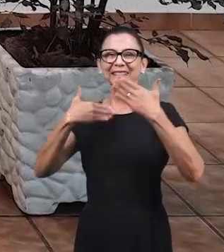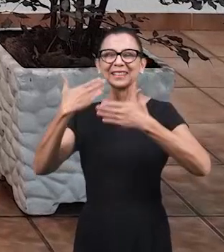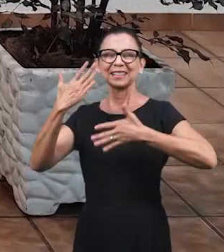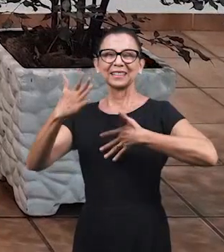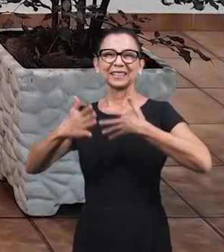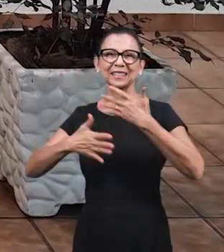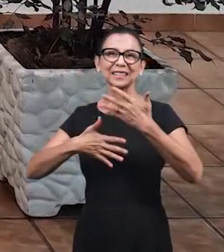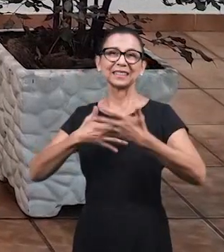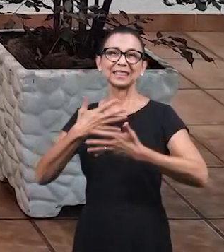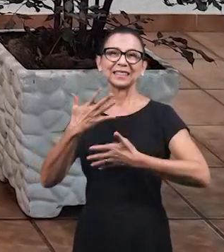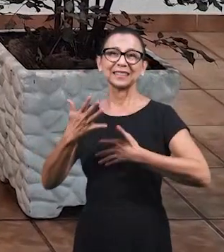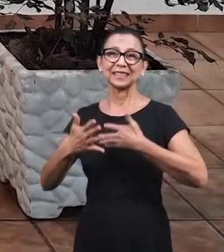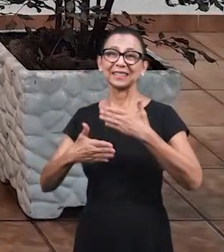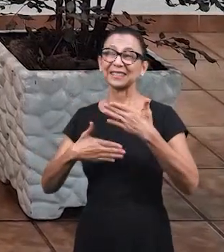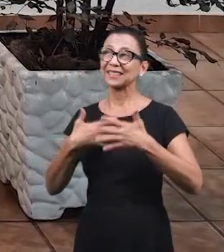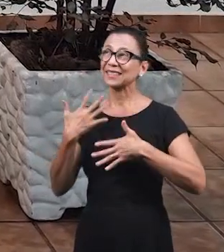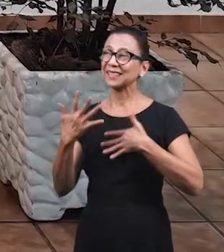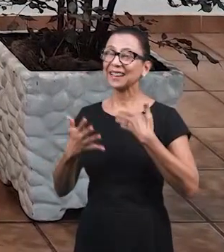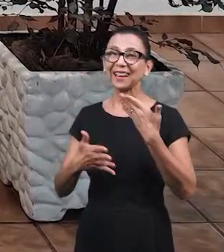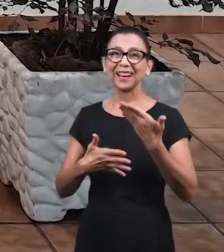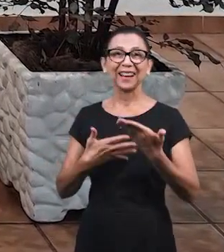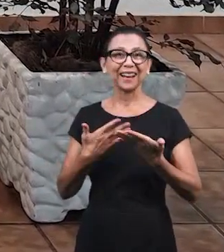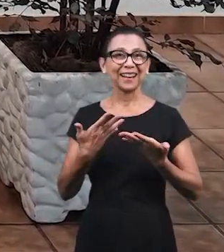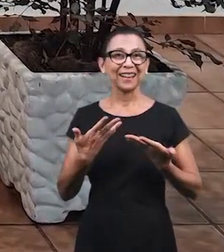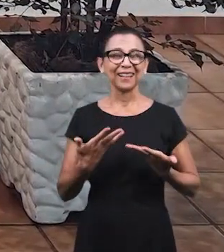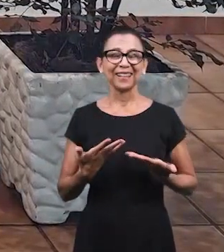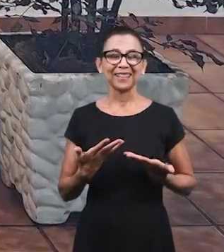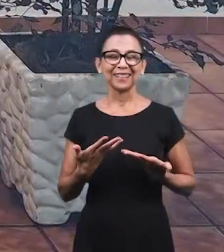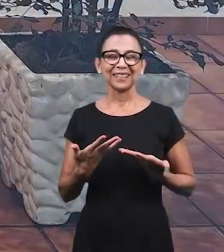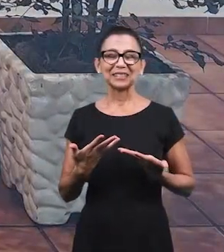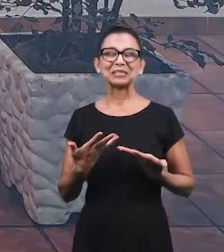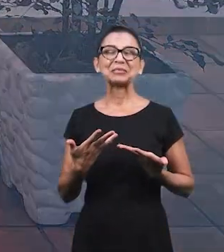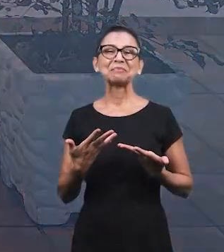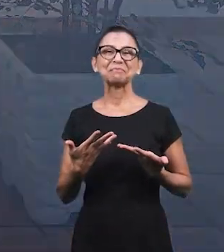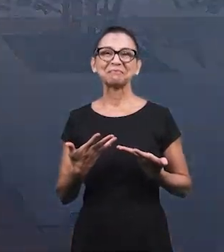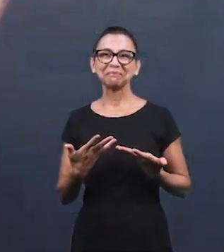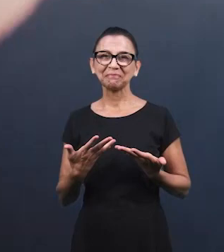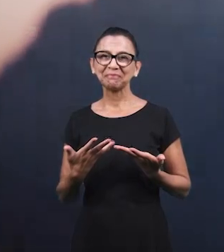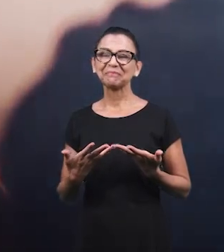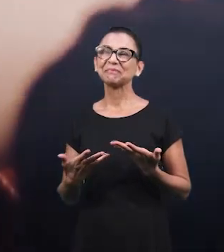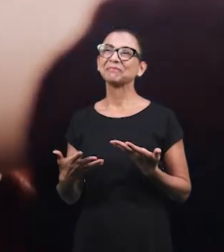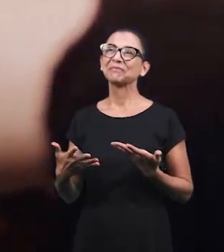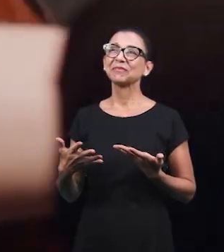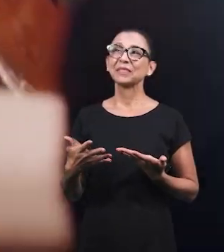Приносящую радость в сердце Я